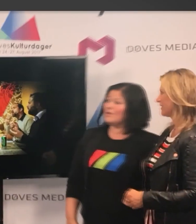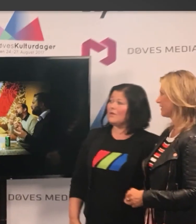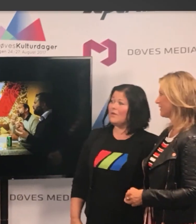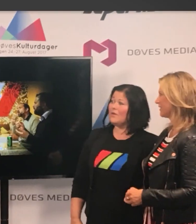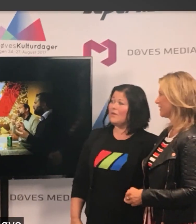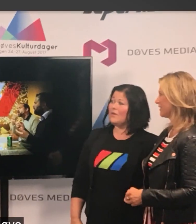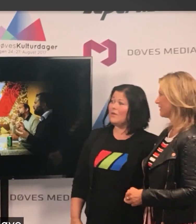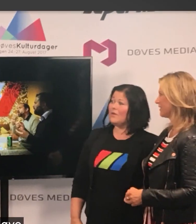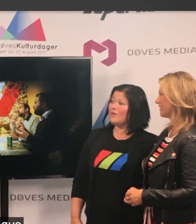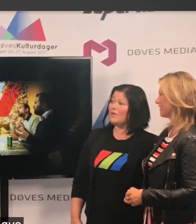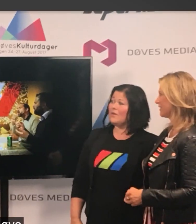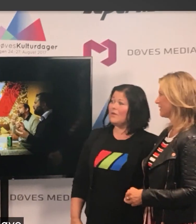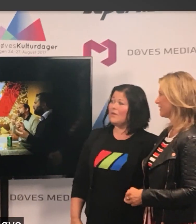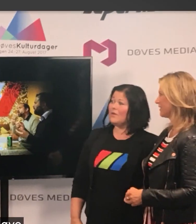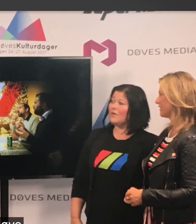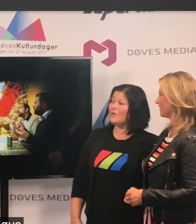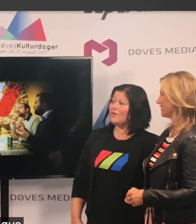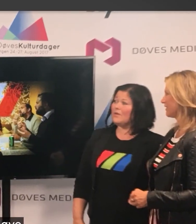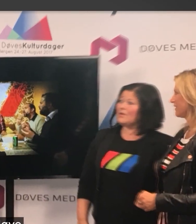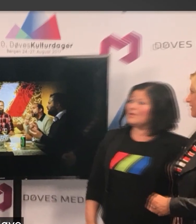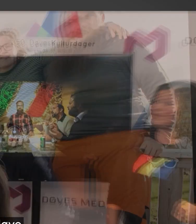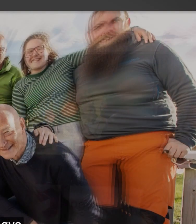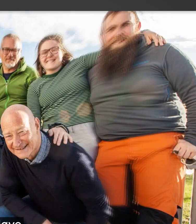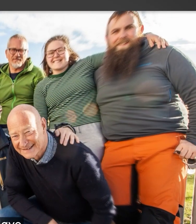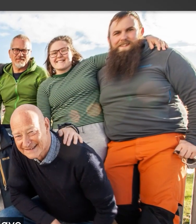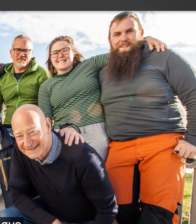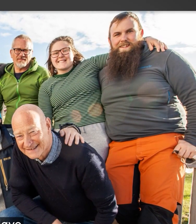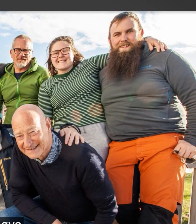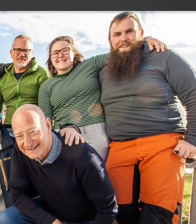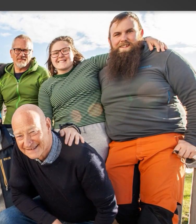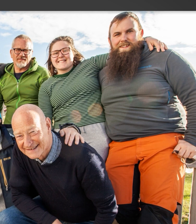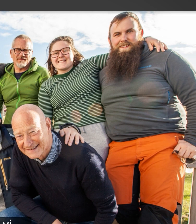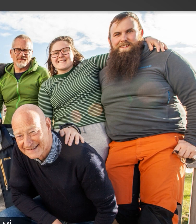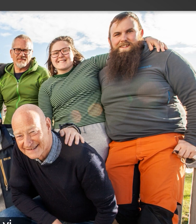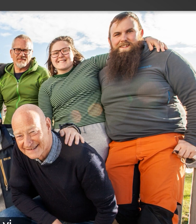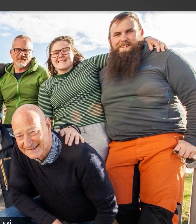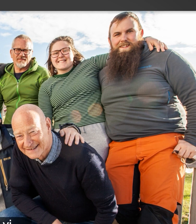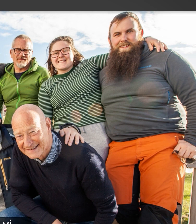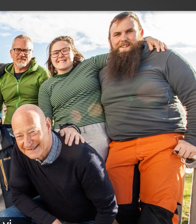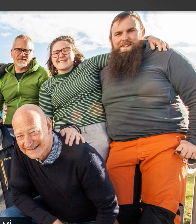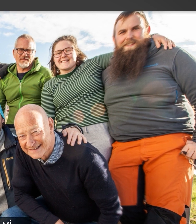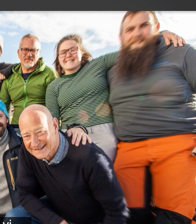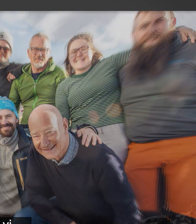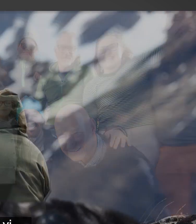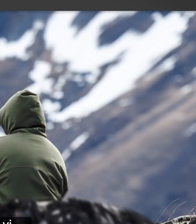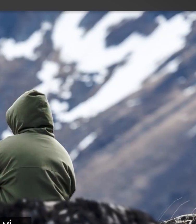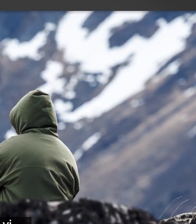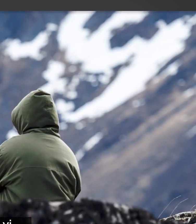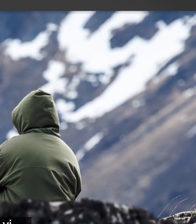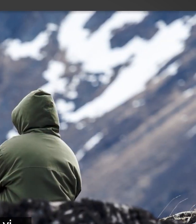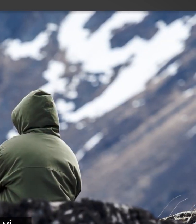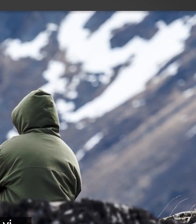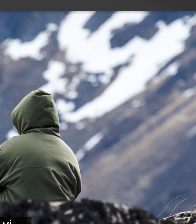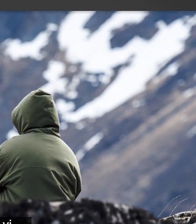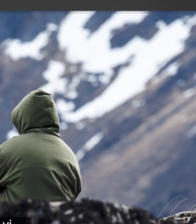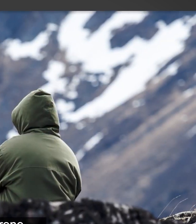Jo, det blir en magnet for døve som vil inn i arbeidslivet. Og vi fant etter hvert ut at vi hadde